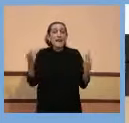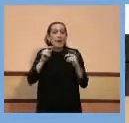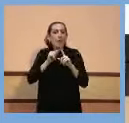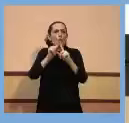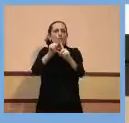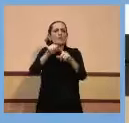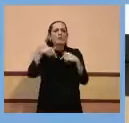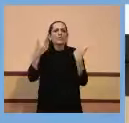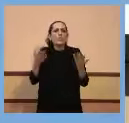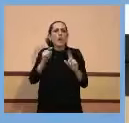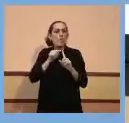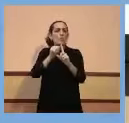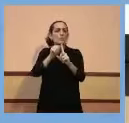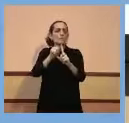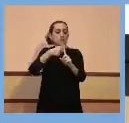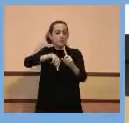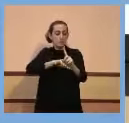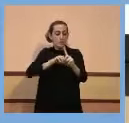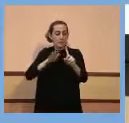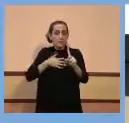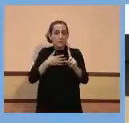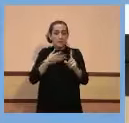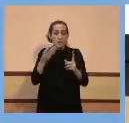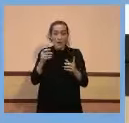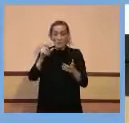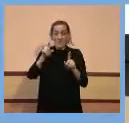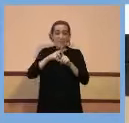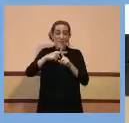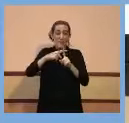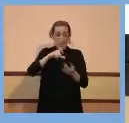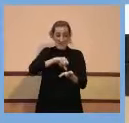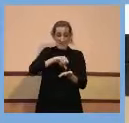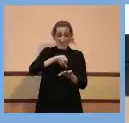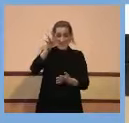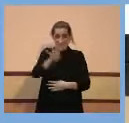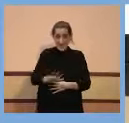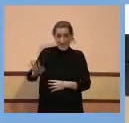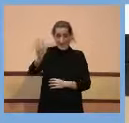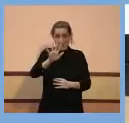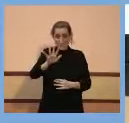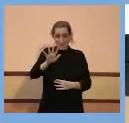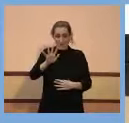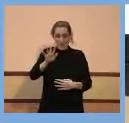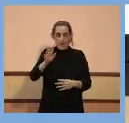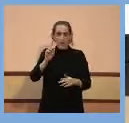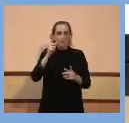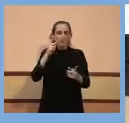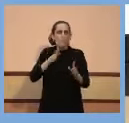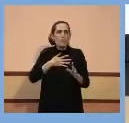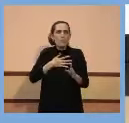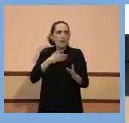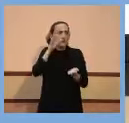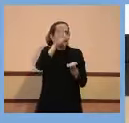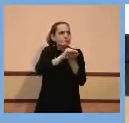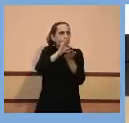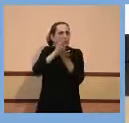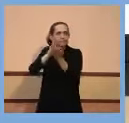conclusions, hi ha molt a nivell local, de si és una bona estratègia o no.